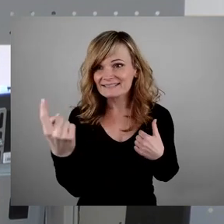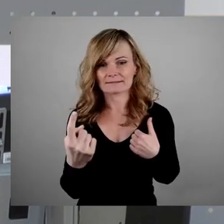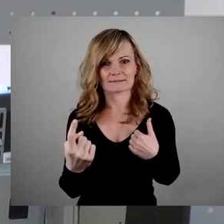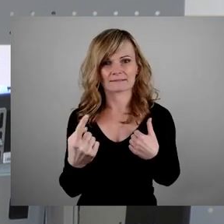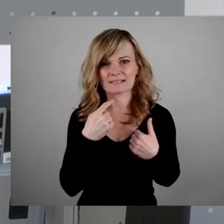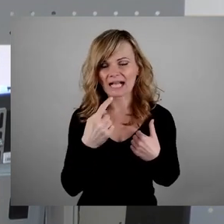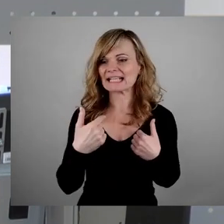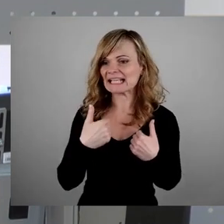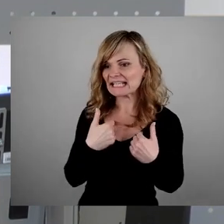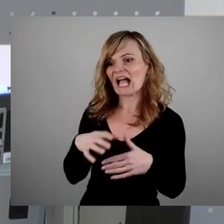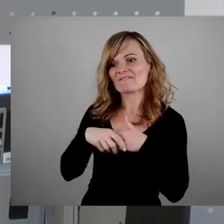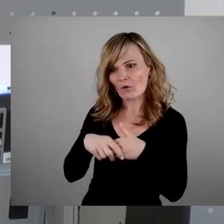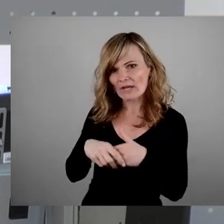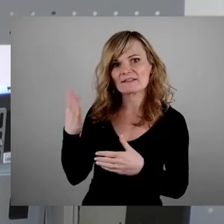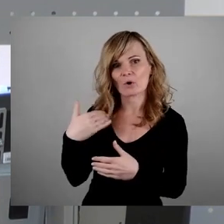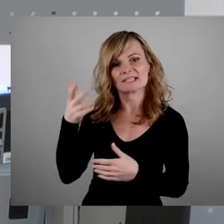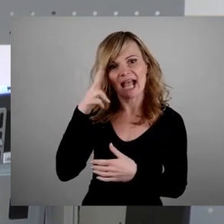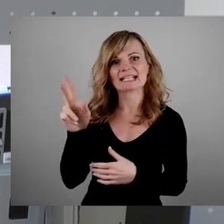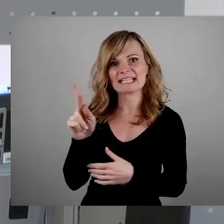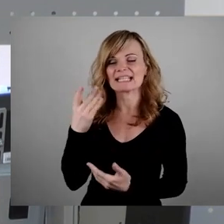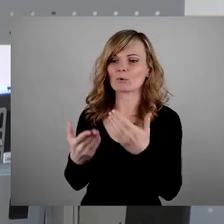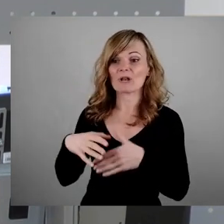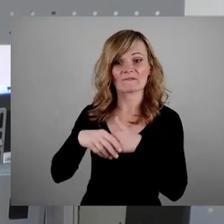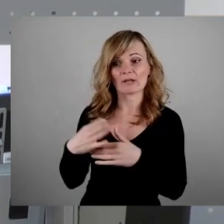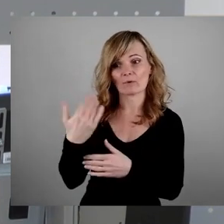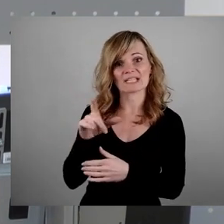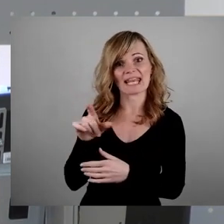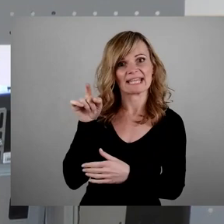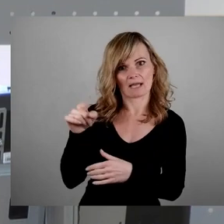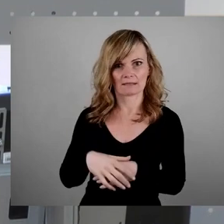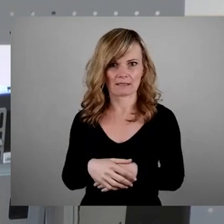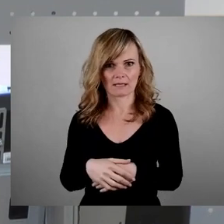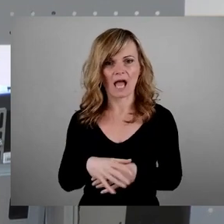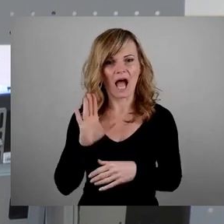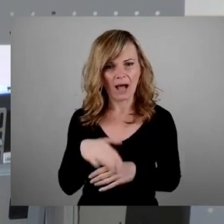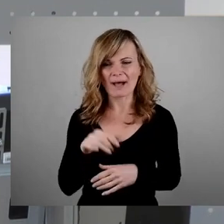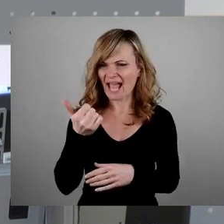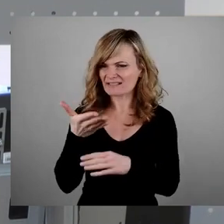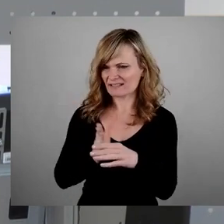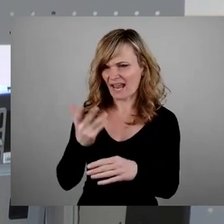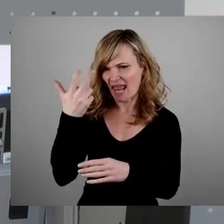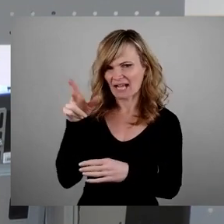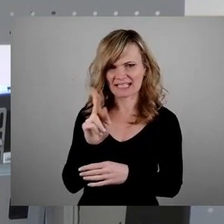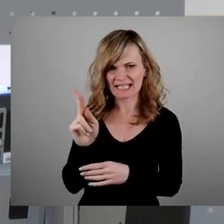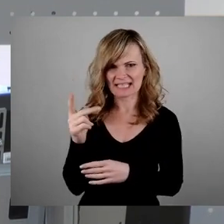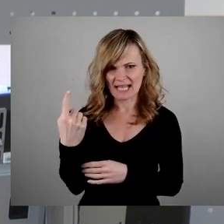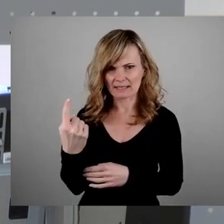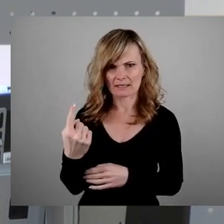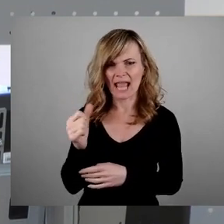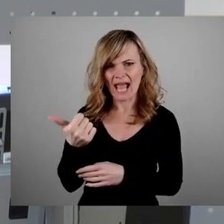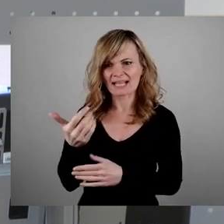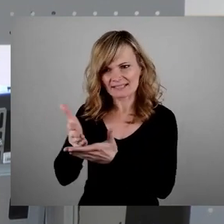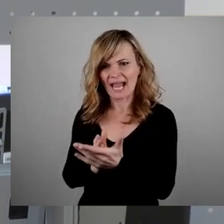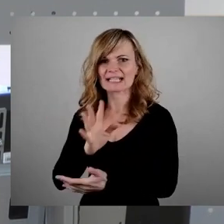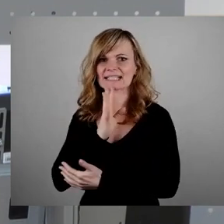Kießling oder der Linken bin. Aber wenn hier, und den ersten Teil der Rede von Herrn Kießling unterschreibe ich zu 100 Prozent, wenn hier